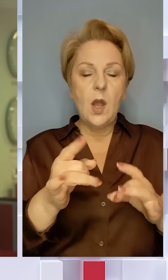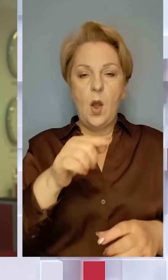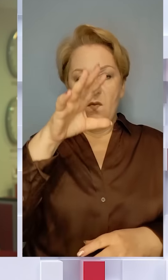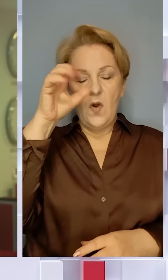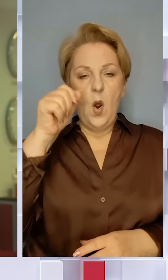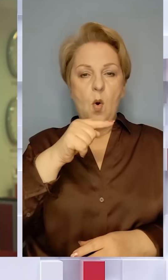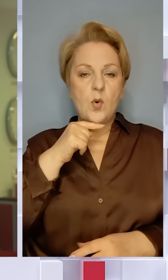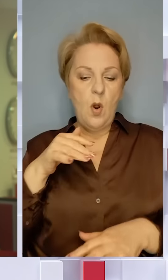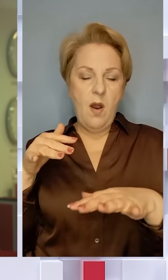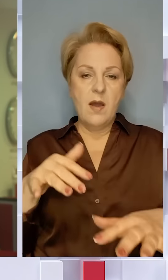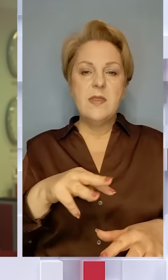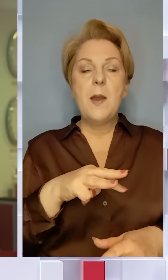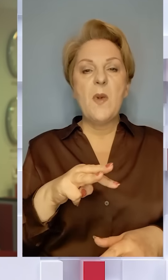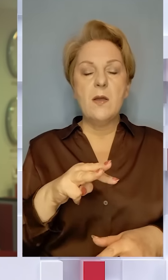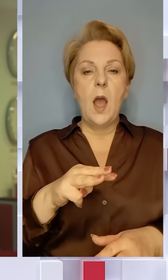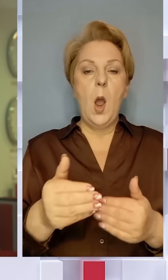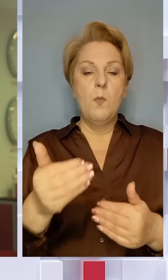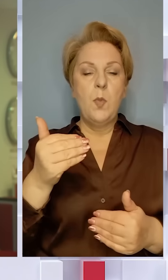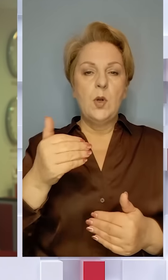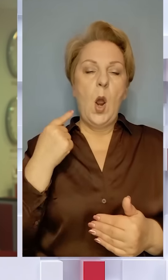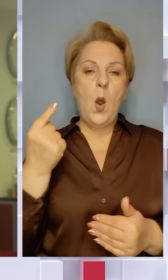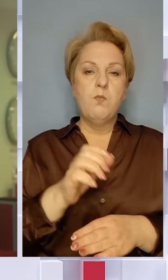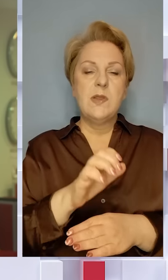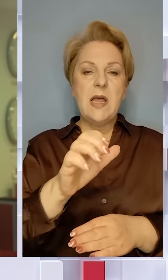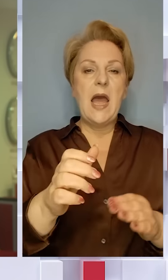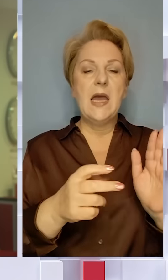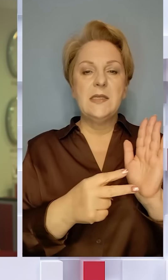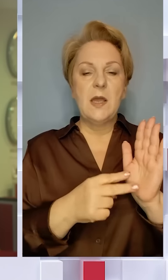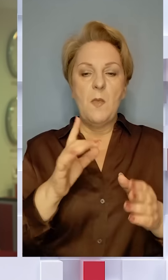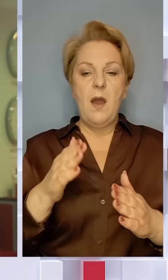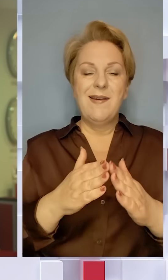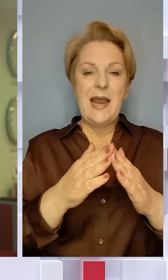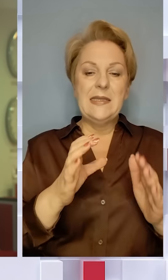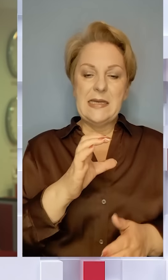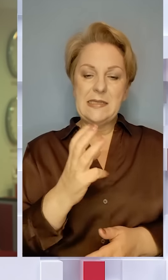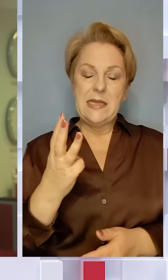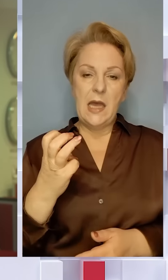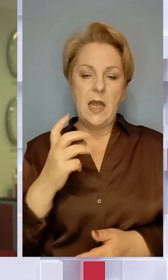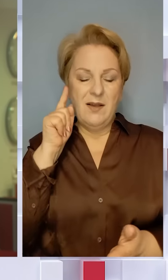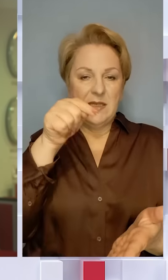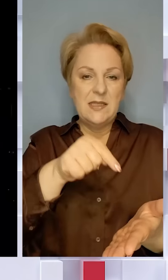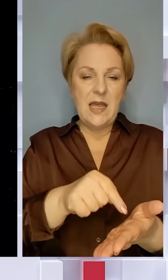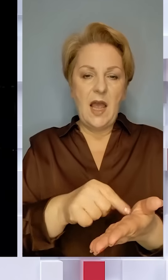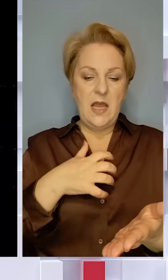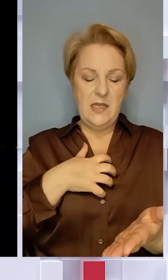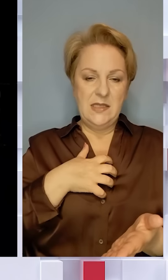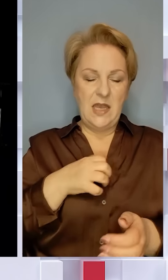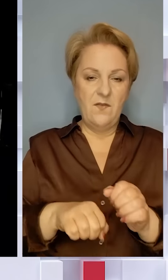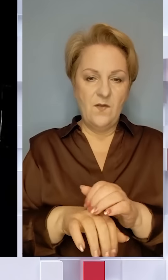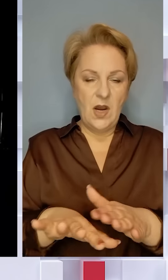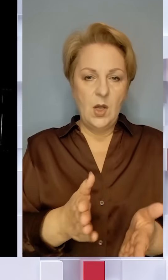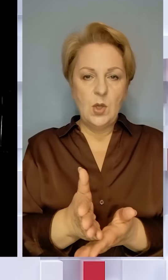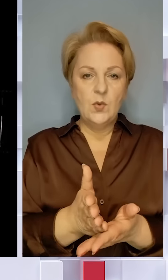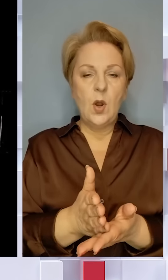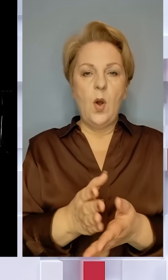росіяни атакували Миколаїв. Попередньо по області випустили сім ракет С-300, цілили по критичній інфраструктурі. Про це ТСН розповів